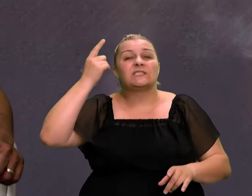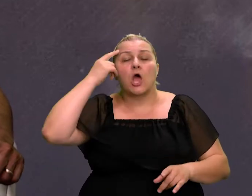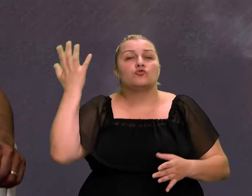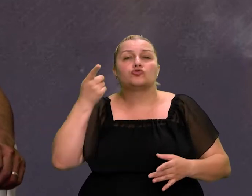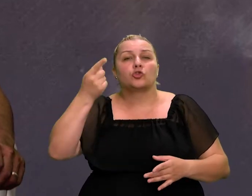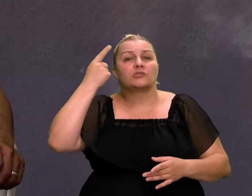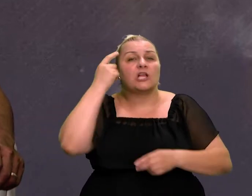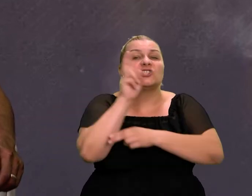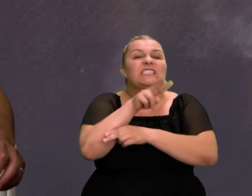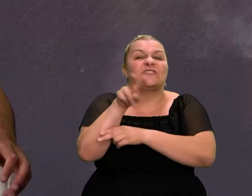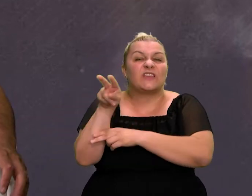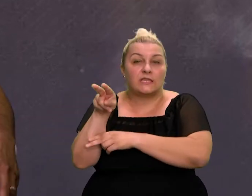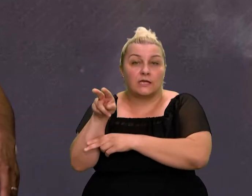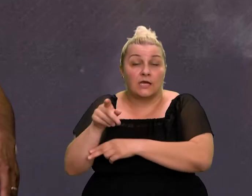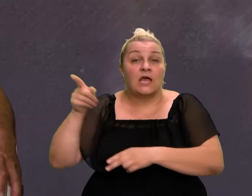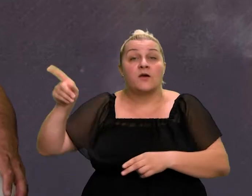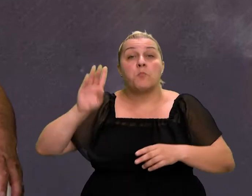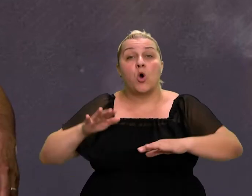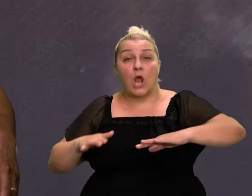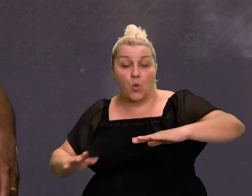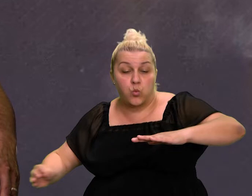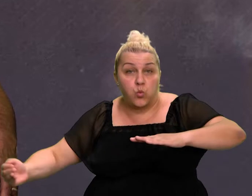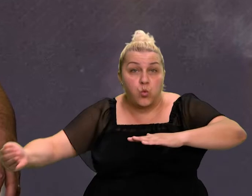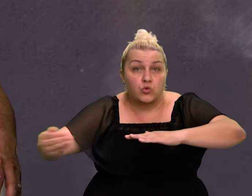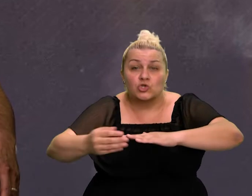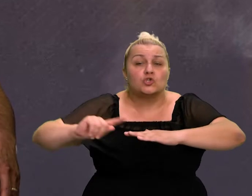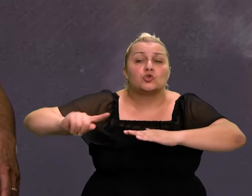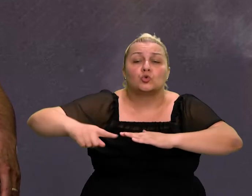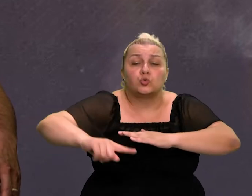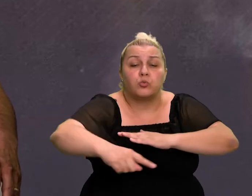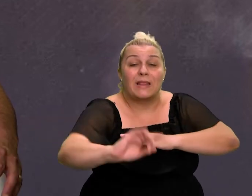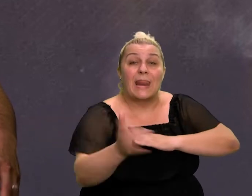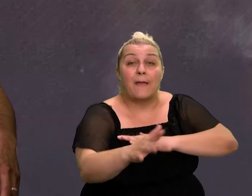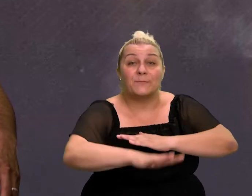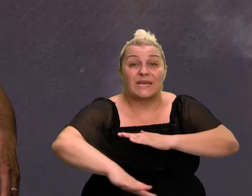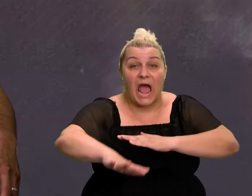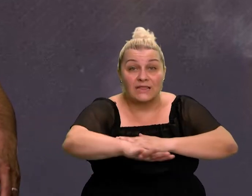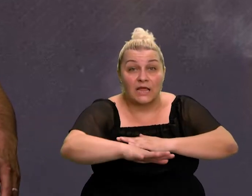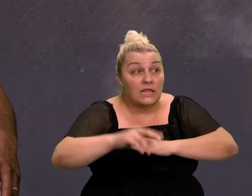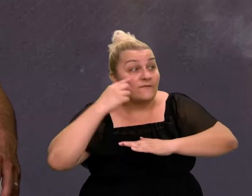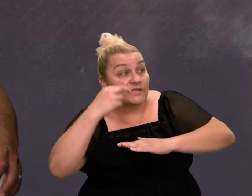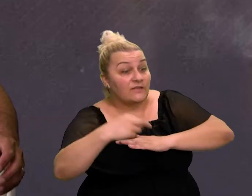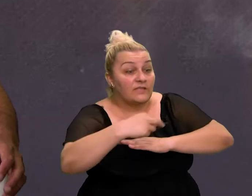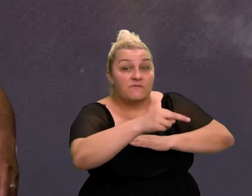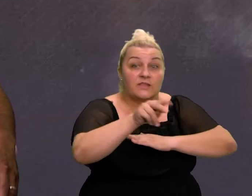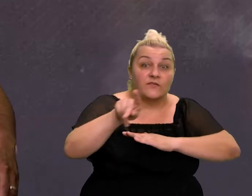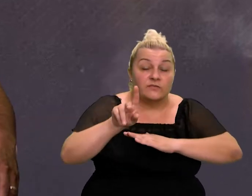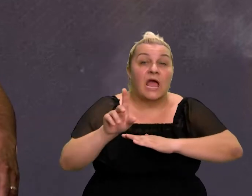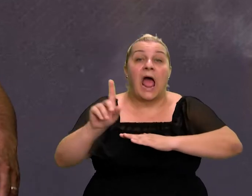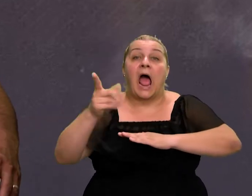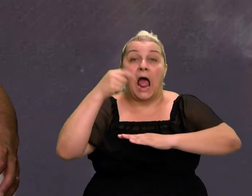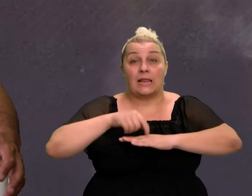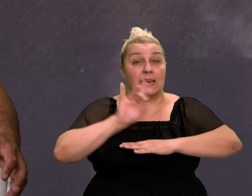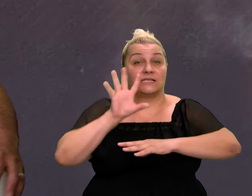uloga izvidnika. Znači, vi morate ući u nepretenski teren što dublje, prikup što više informacija a da vas oni ne vide.